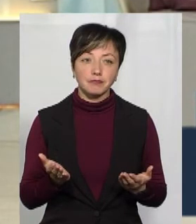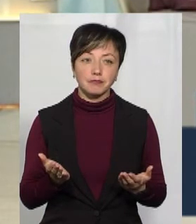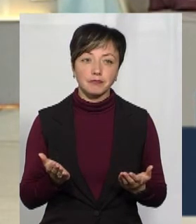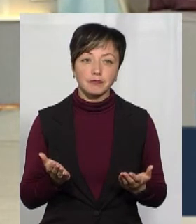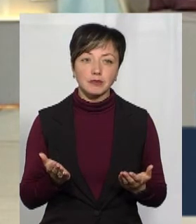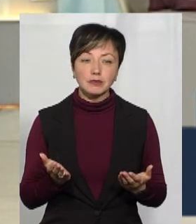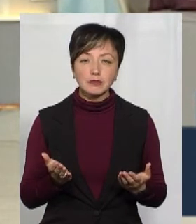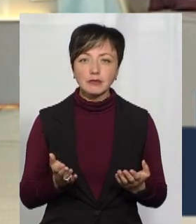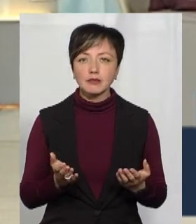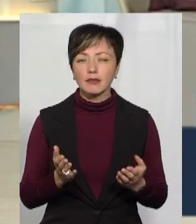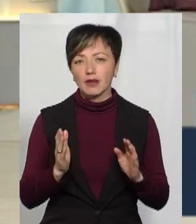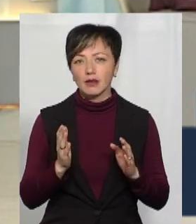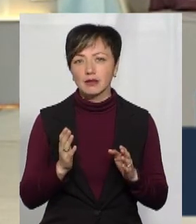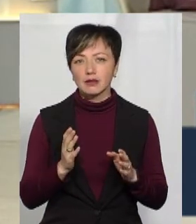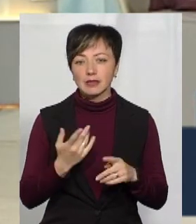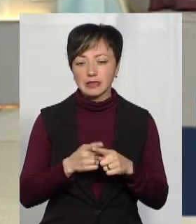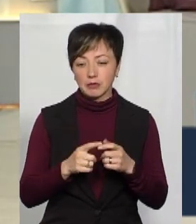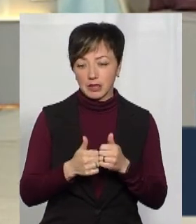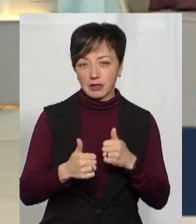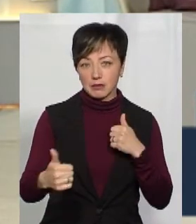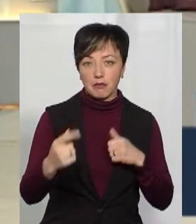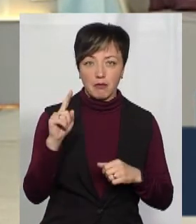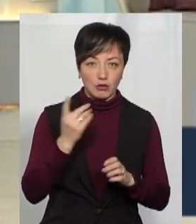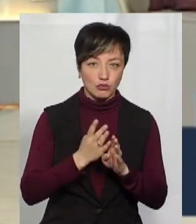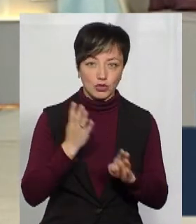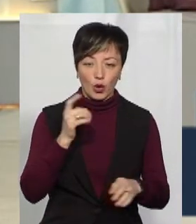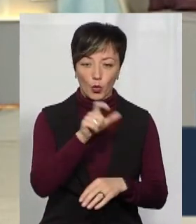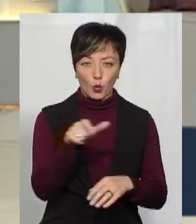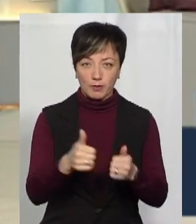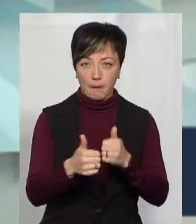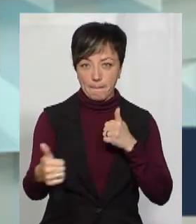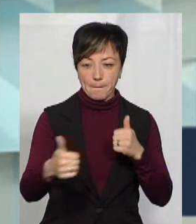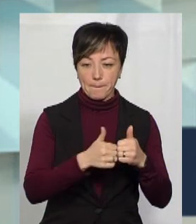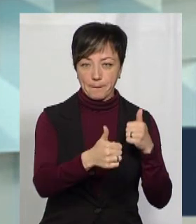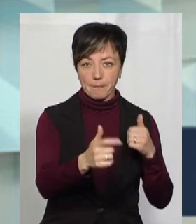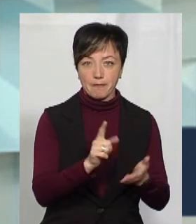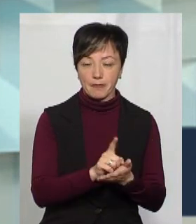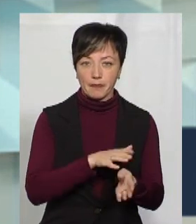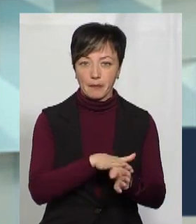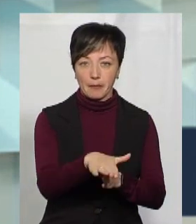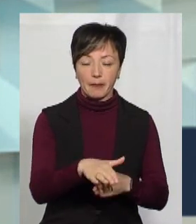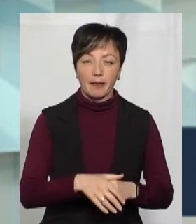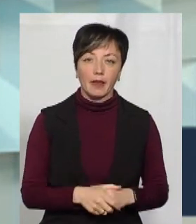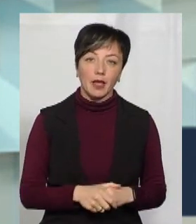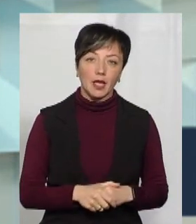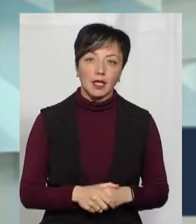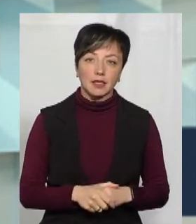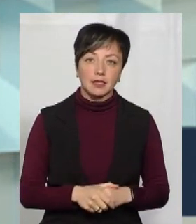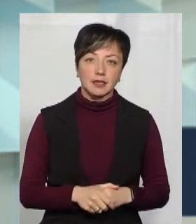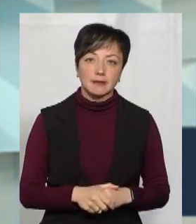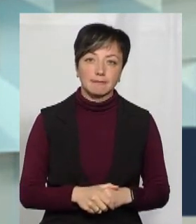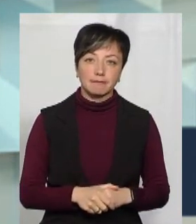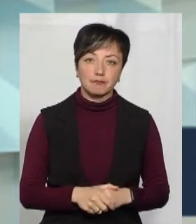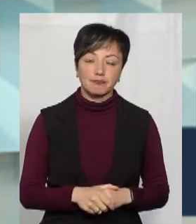роботи і продовольчих ринків, це буде соціальна дистанція в першу чергу. Тобто, це буде, думаю, ставитися вимога, щоб